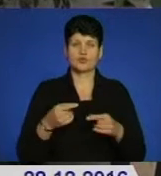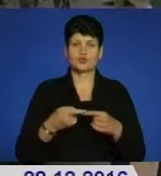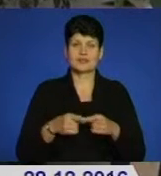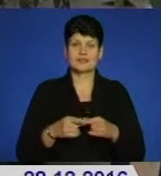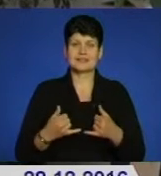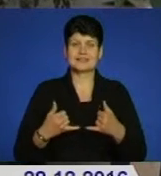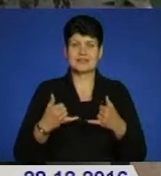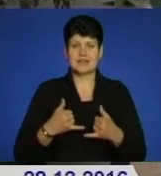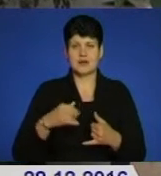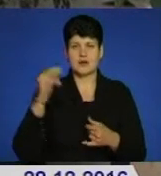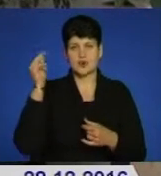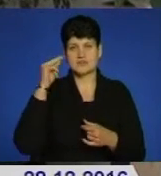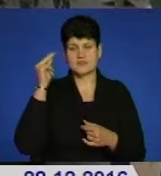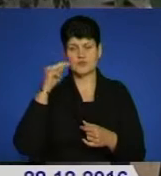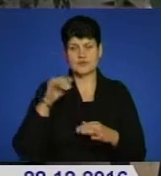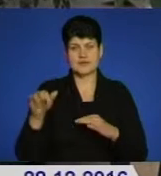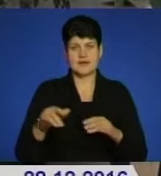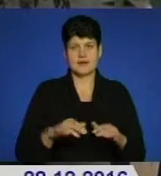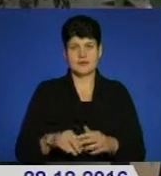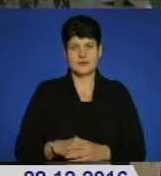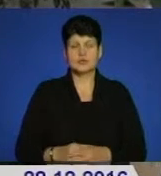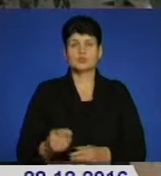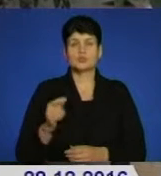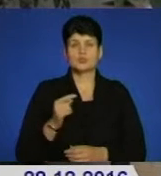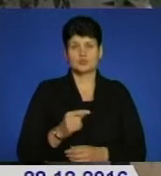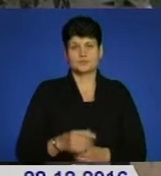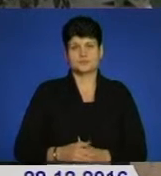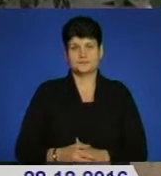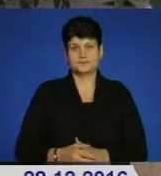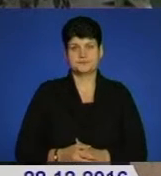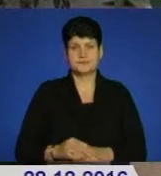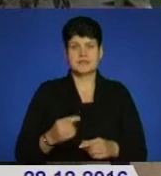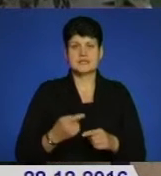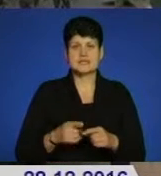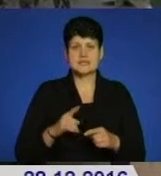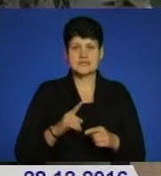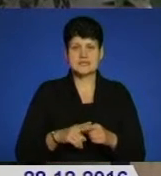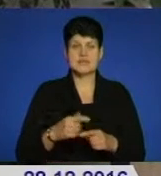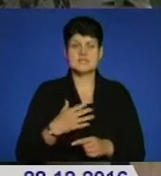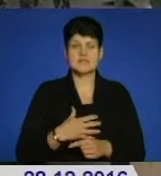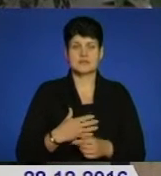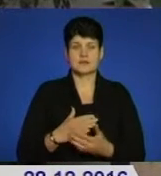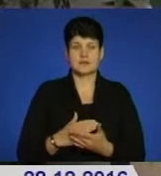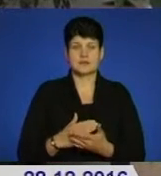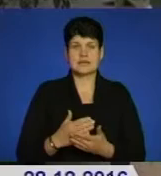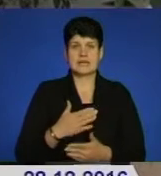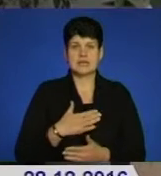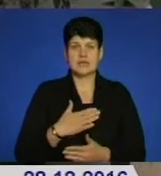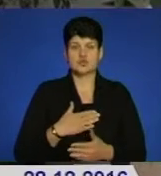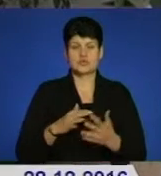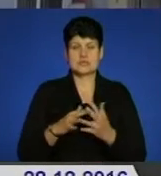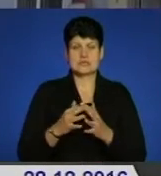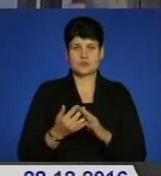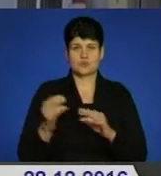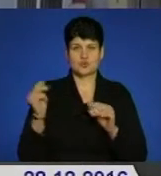освітньої діяльності. Тому цей жест надзвичайно важливий для нашої сільської